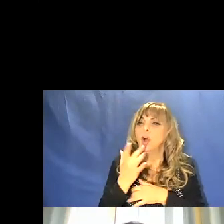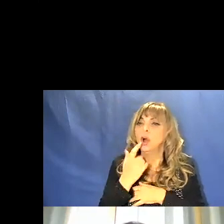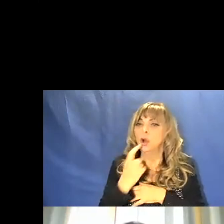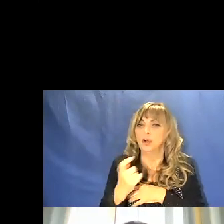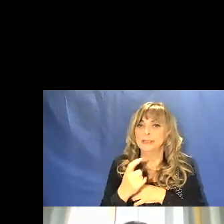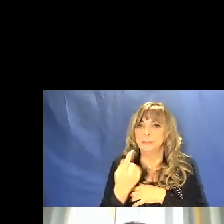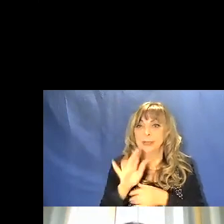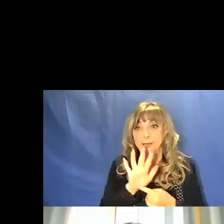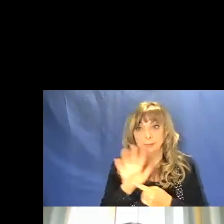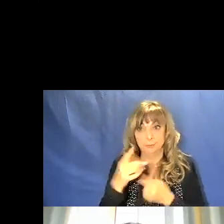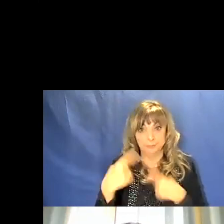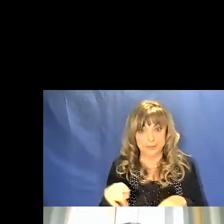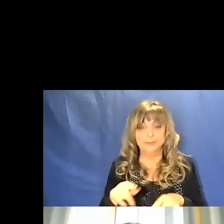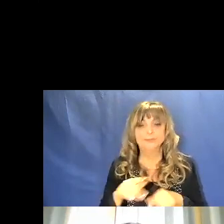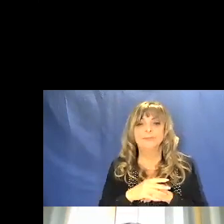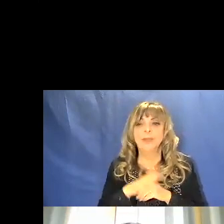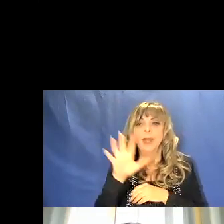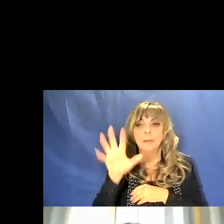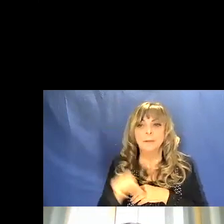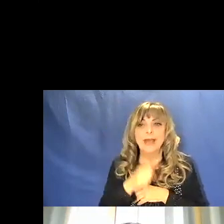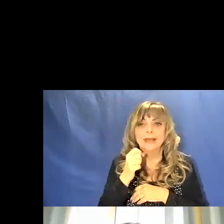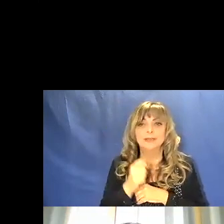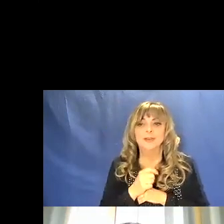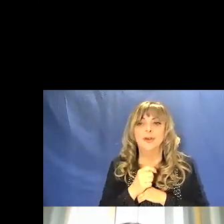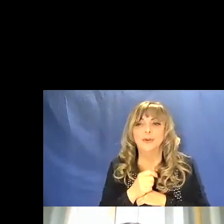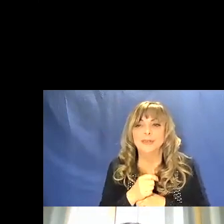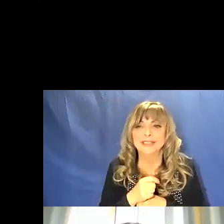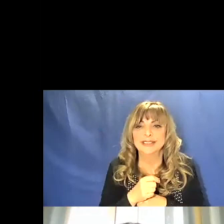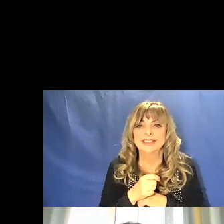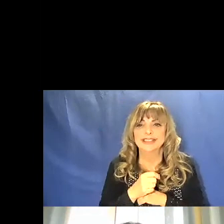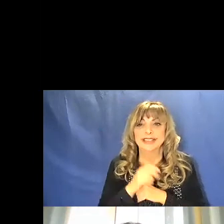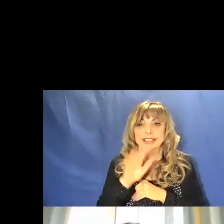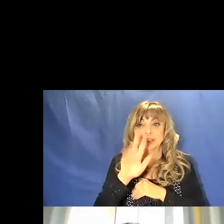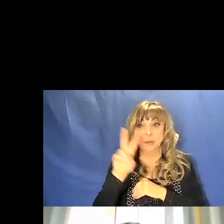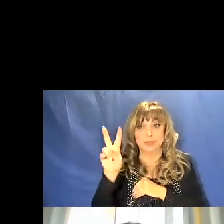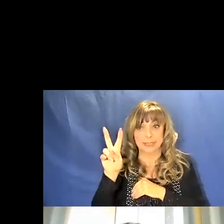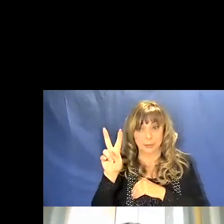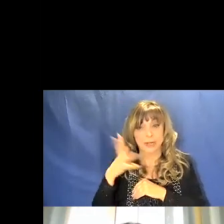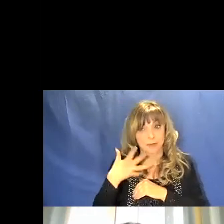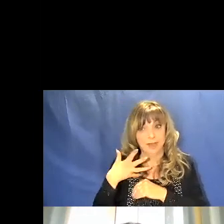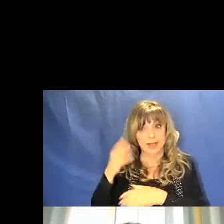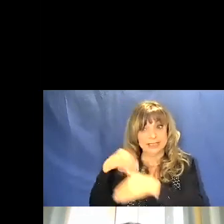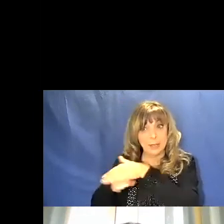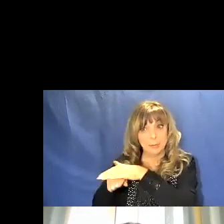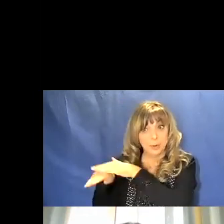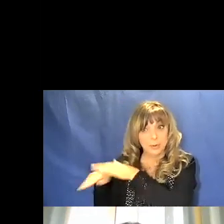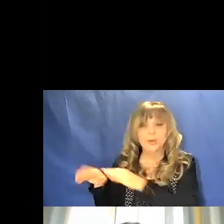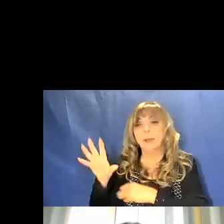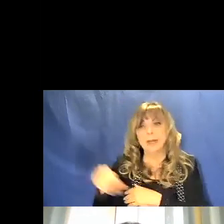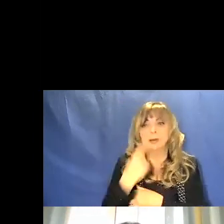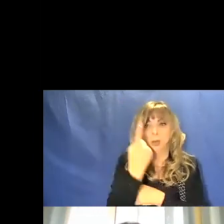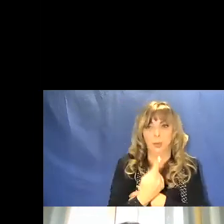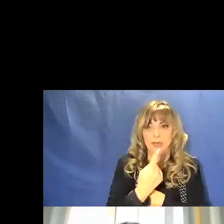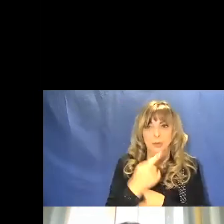dimostrarvi questo prendo una delle 52 sepolture paleolitiche che abbiamo in Italia